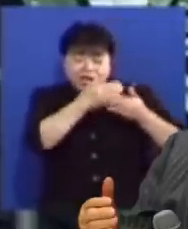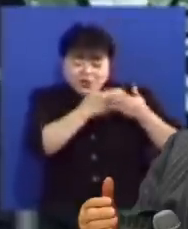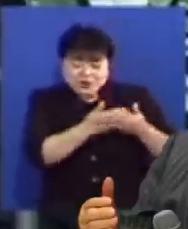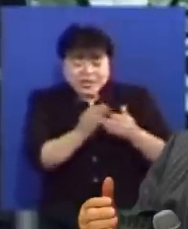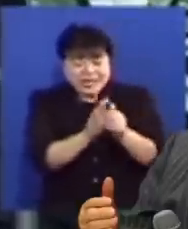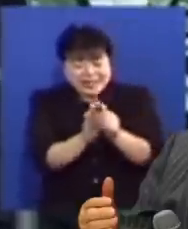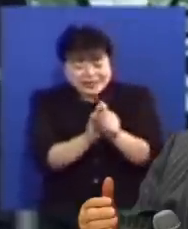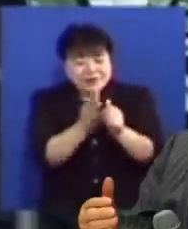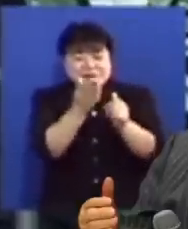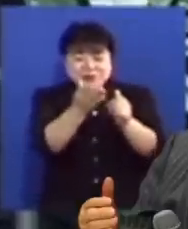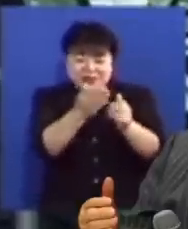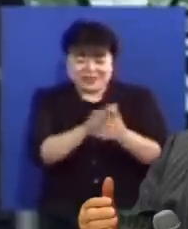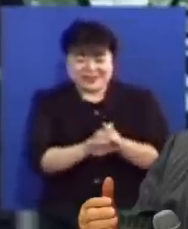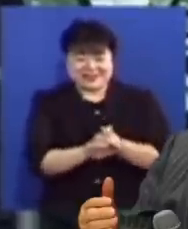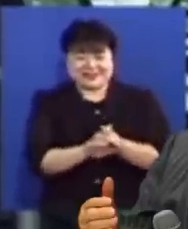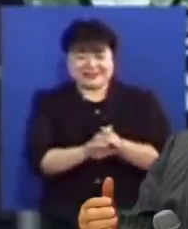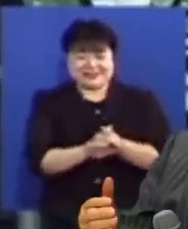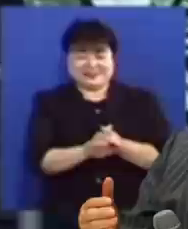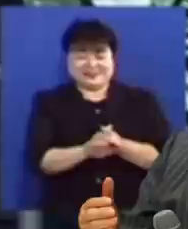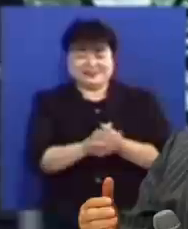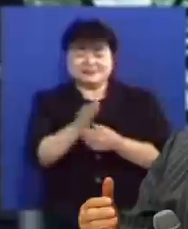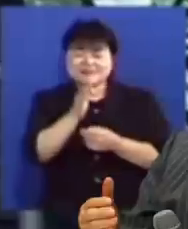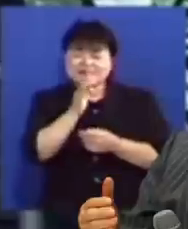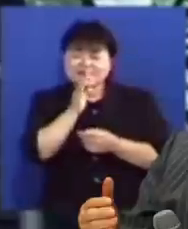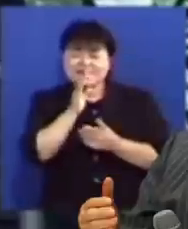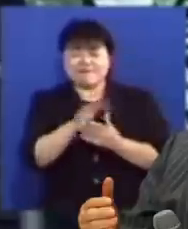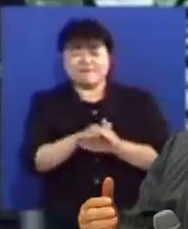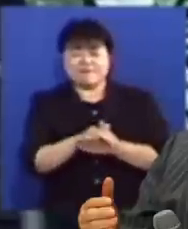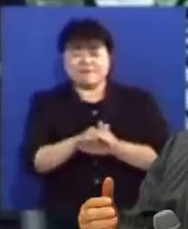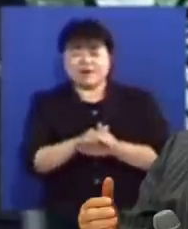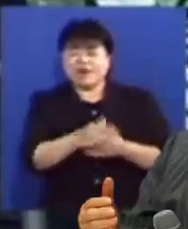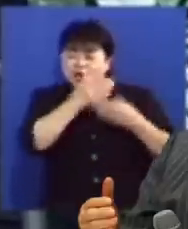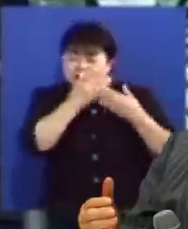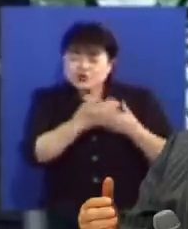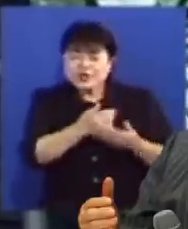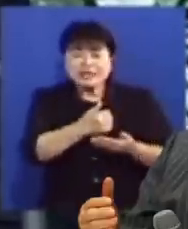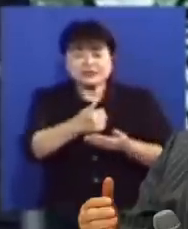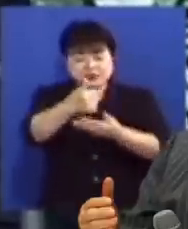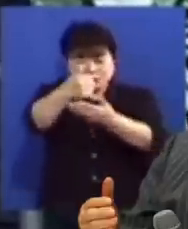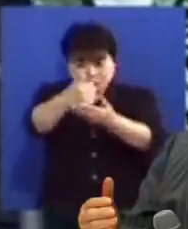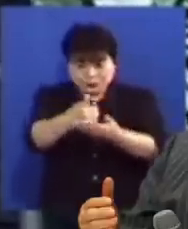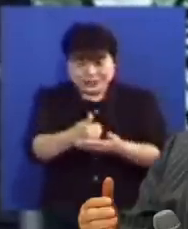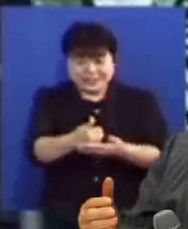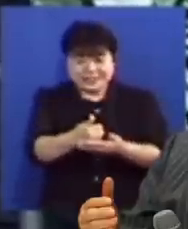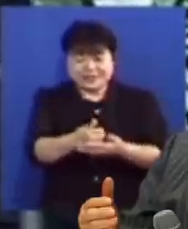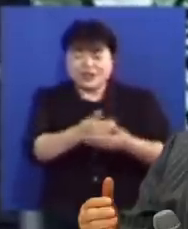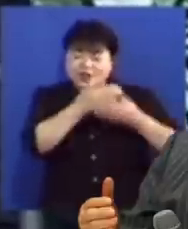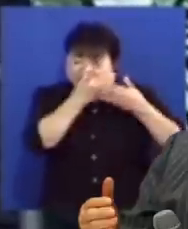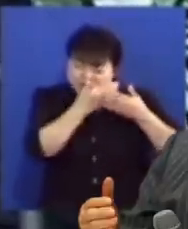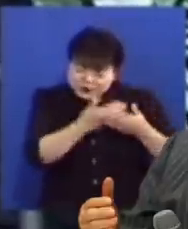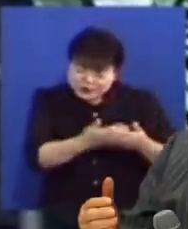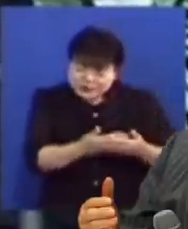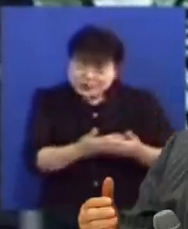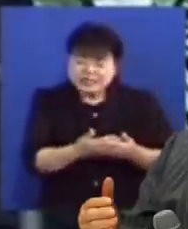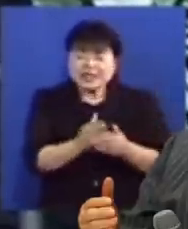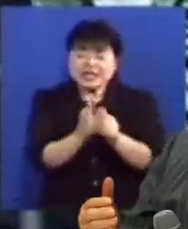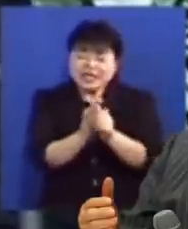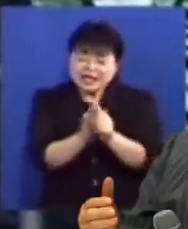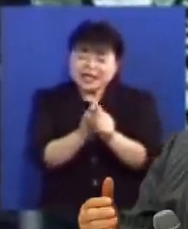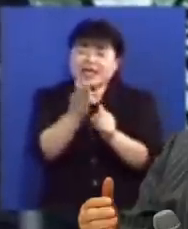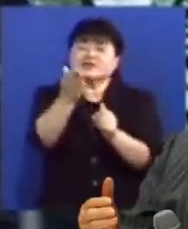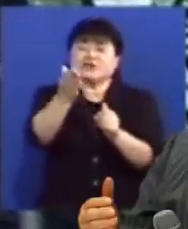대접하지 않습니까 아주 고귀한 손님은 아주 고귀하게 대접을 합니다